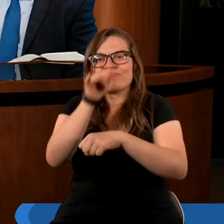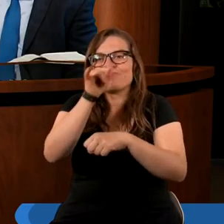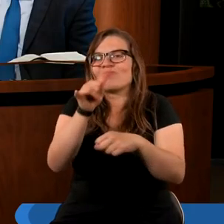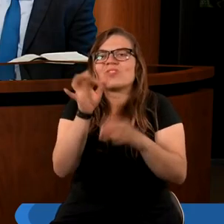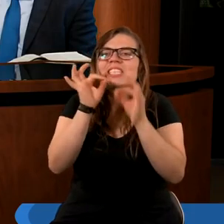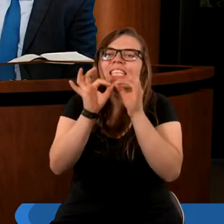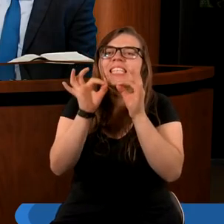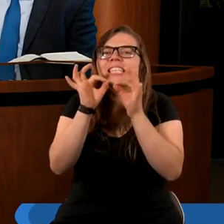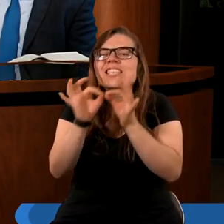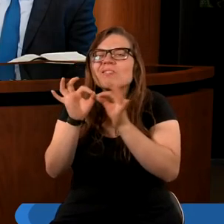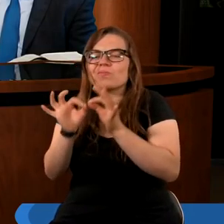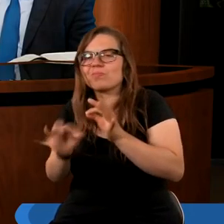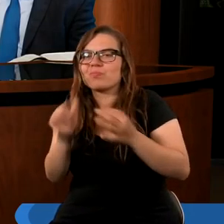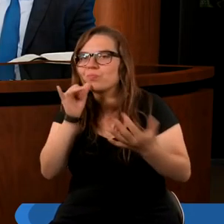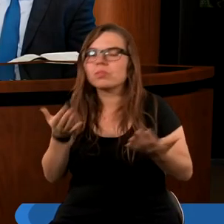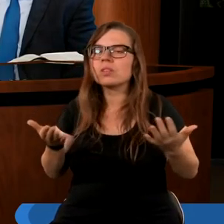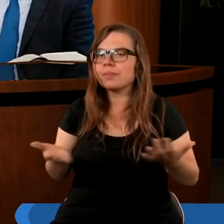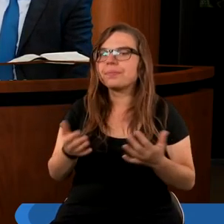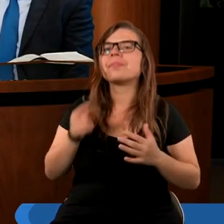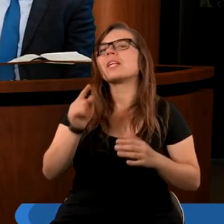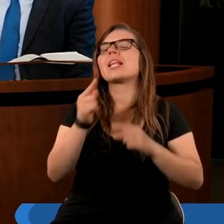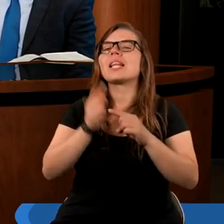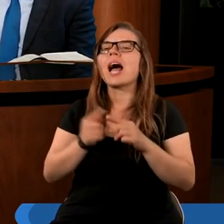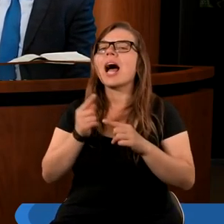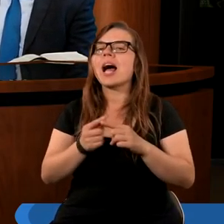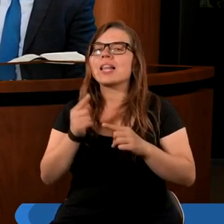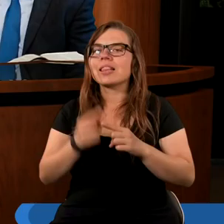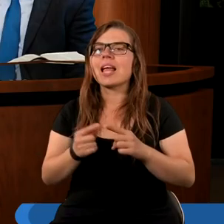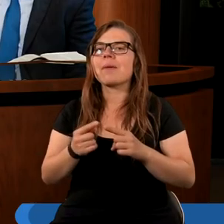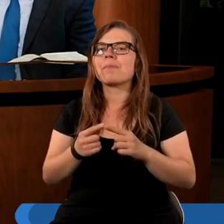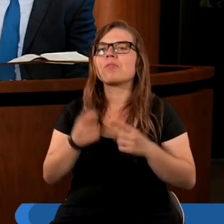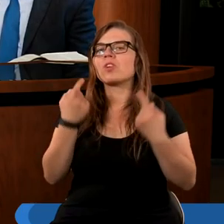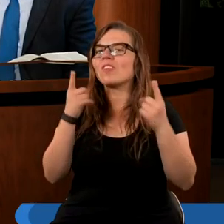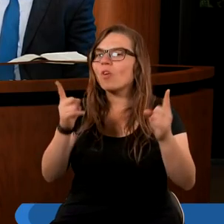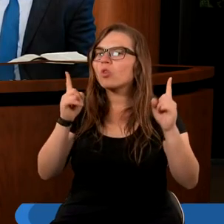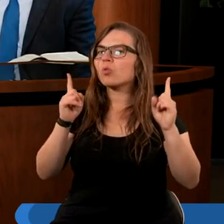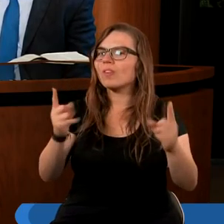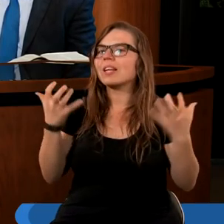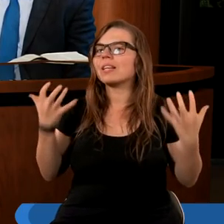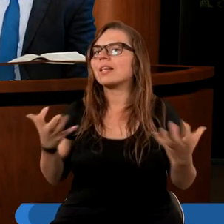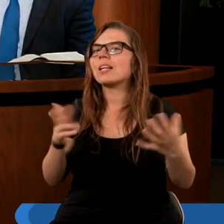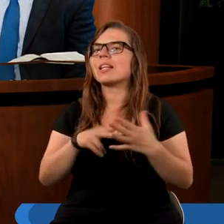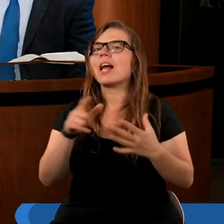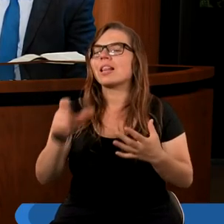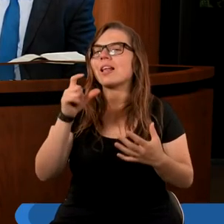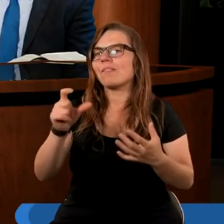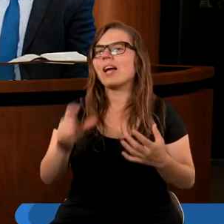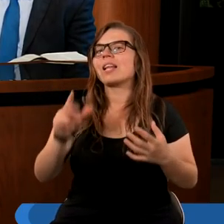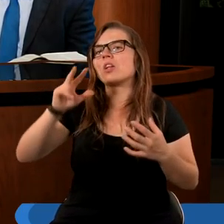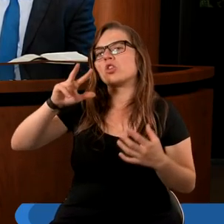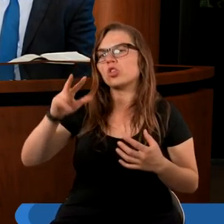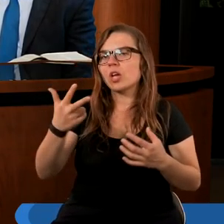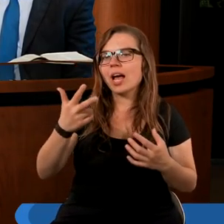szczegółami. Zatem zwrócić uwagę chcę na ten werset trzeci,